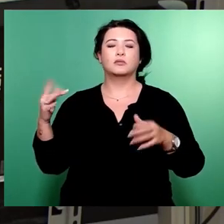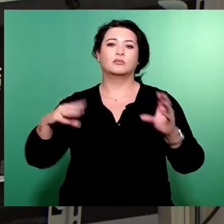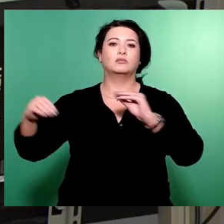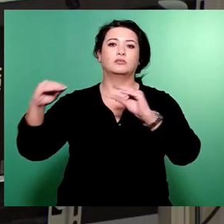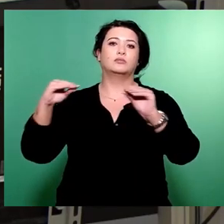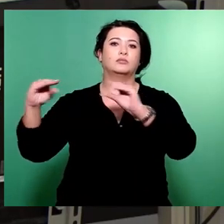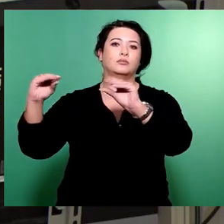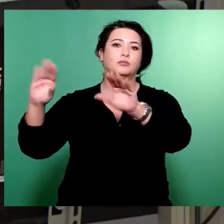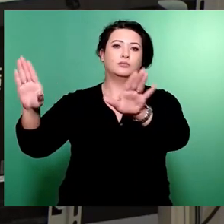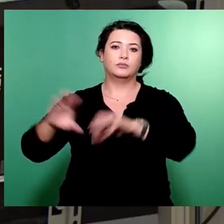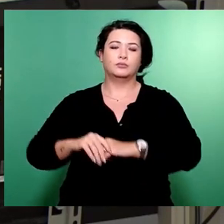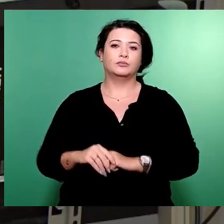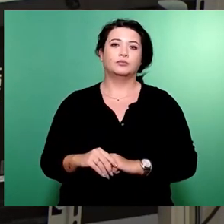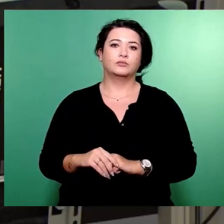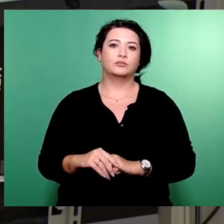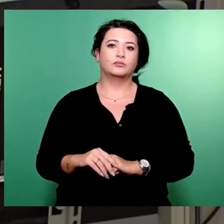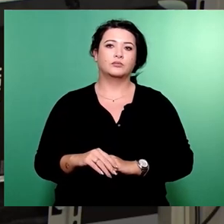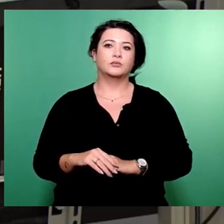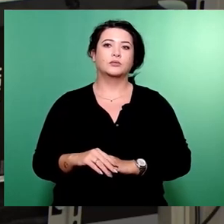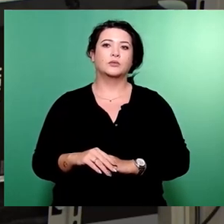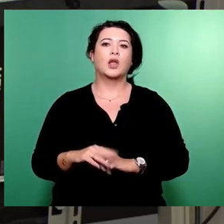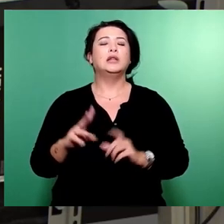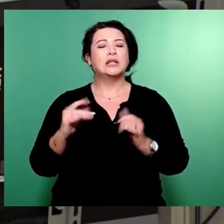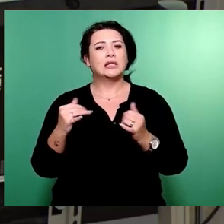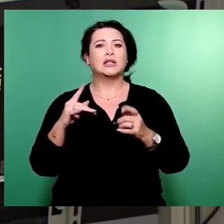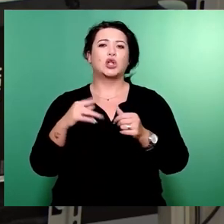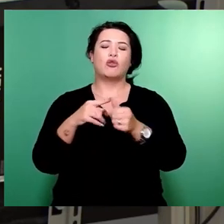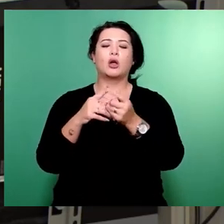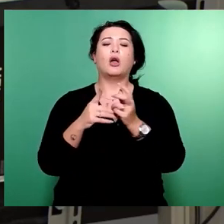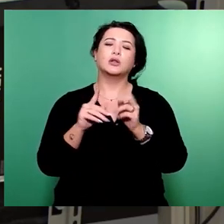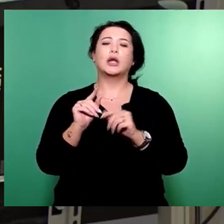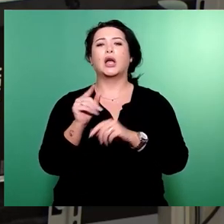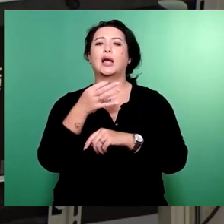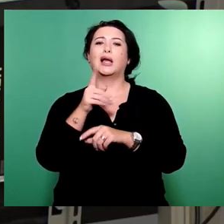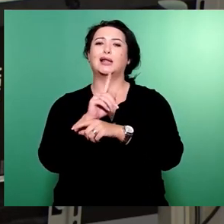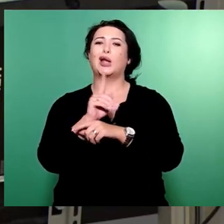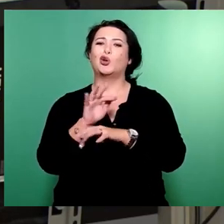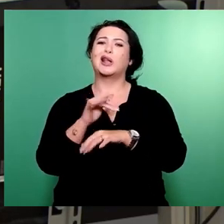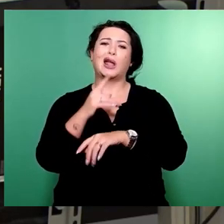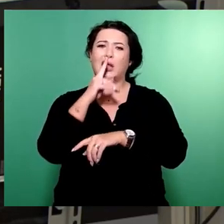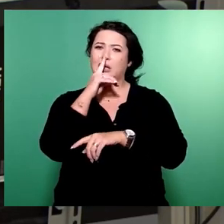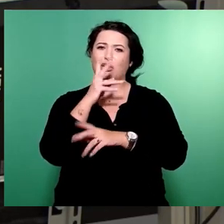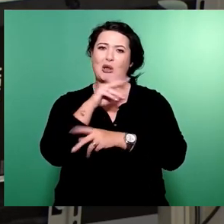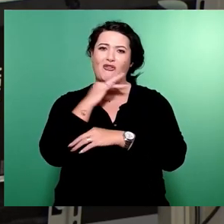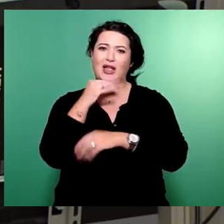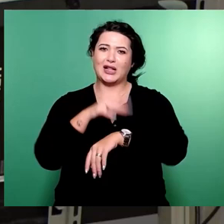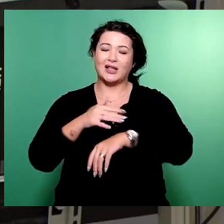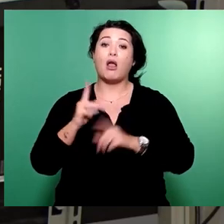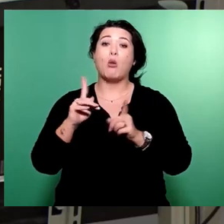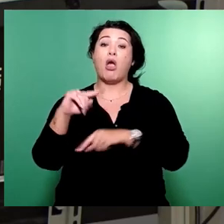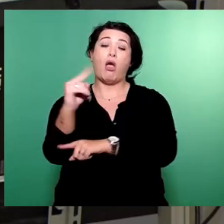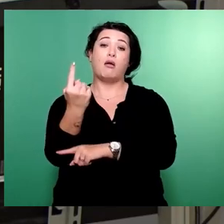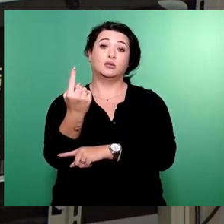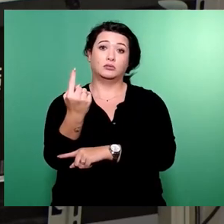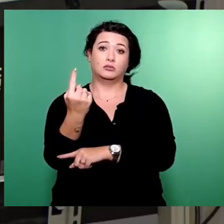Ja, ich habe noch 1,20 Sekunden, deshalb werde ich auf diesen Blödsinn nicht eingehen. Aber, erstens, wir haben einen Tag vor den